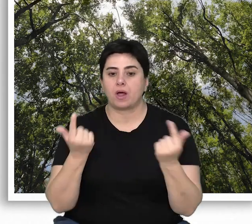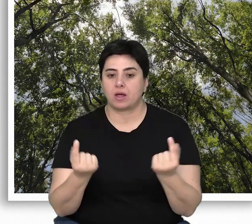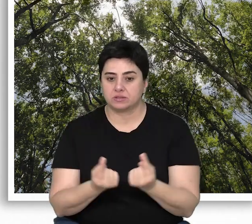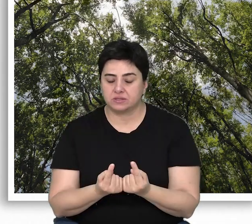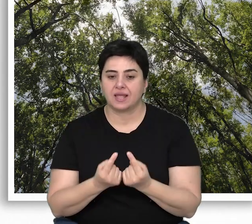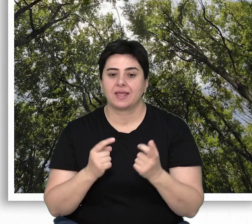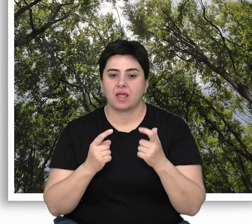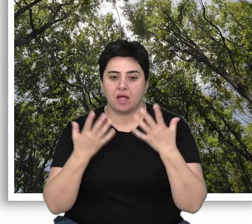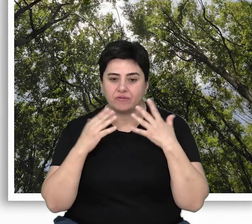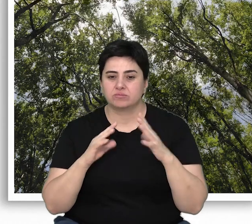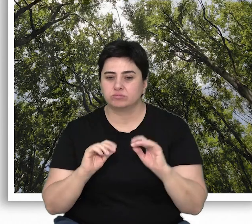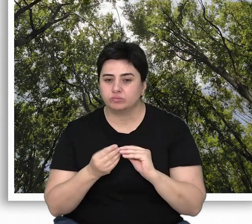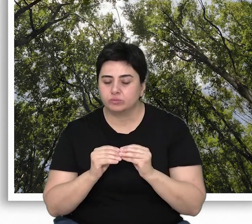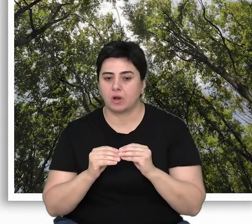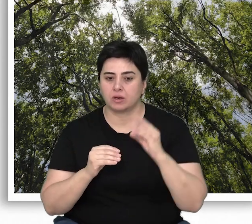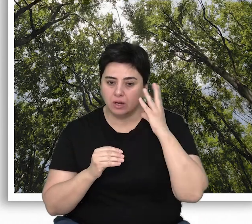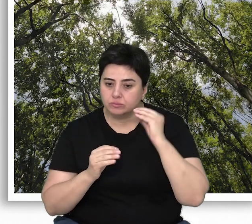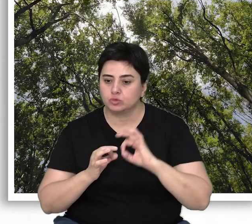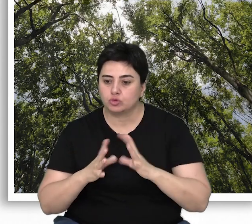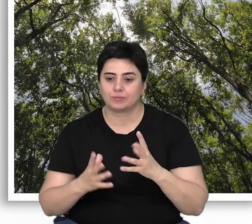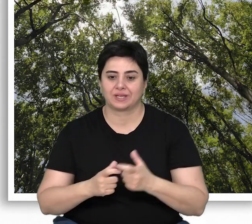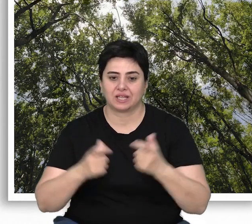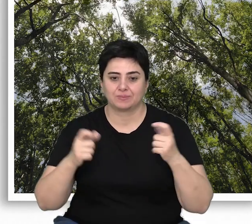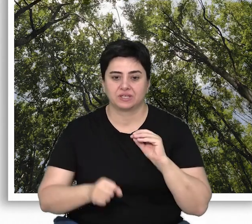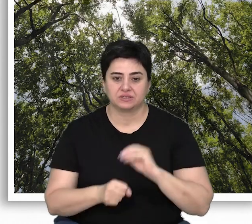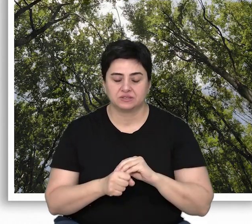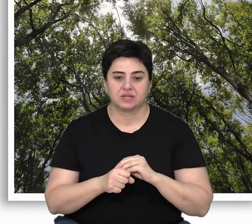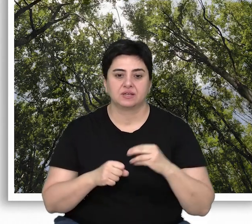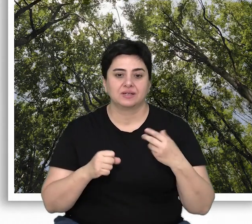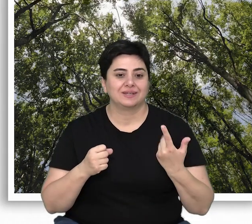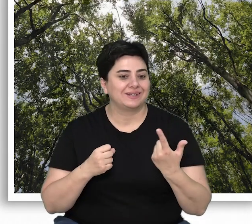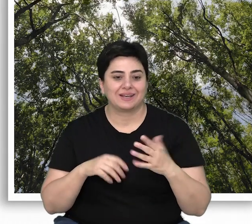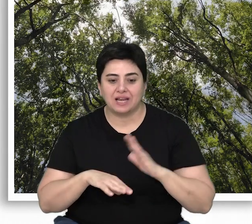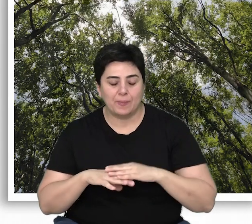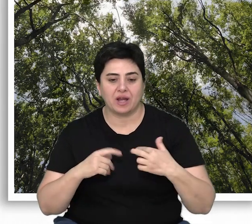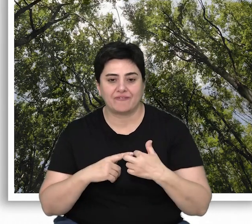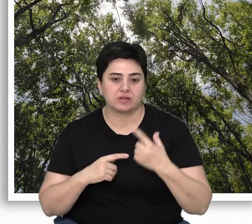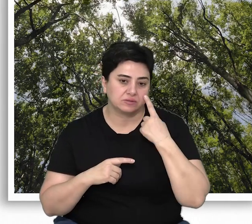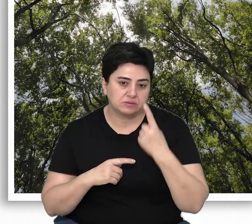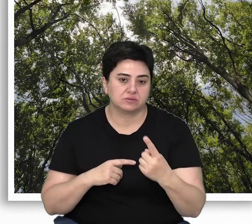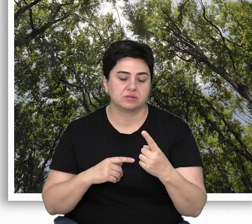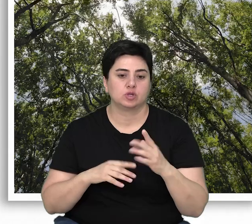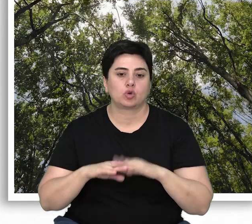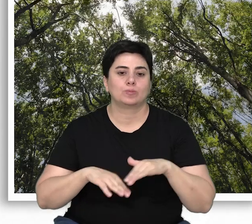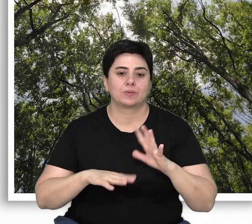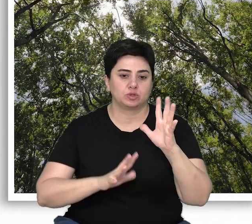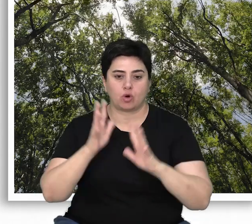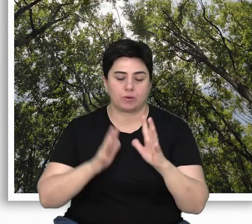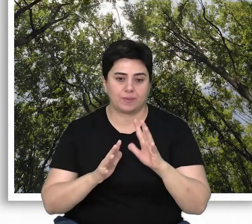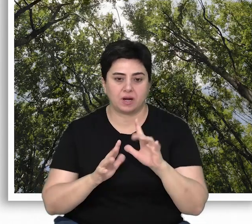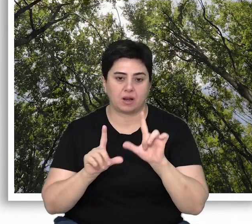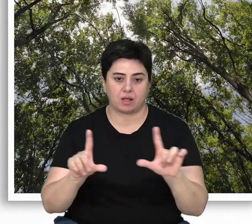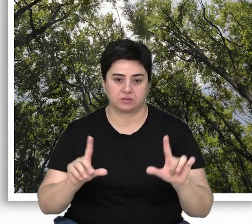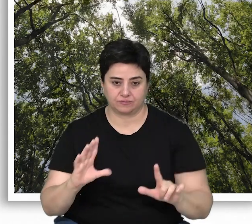azaldıkça bazı ekolojik sorunları anlamak ve çözüm geliştirmek için, referans noktası olarak kullanabileceğimiz dokunulmamış